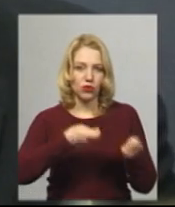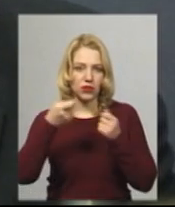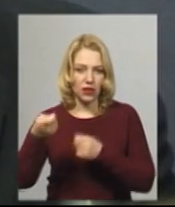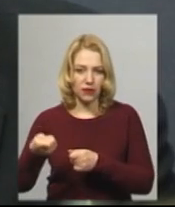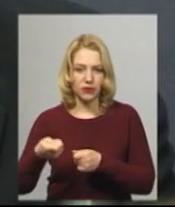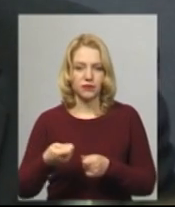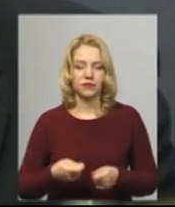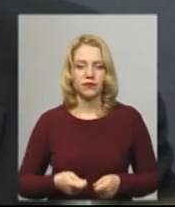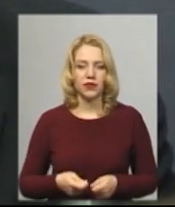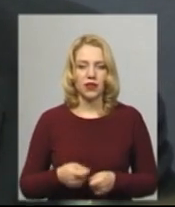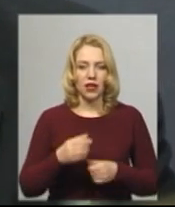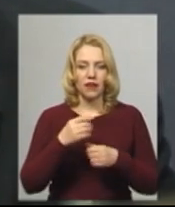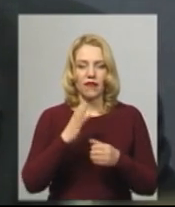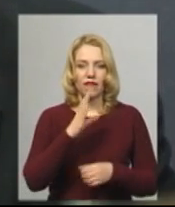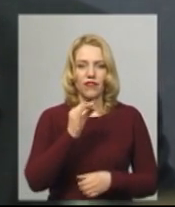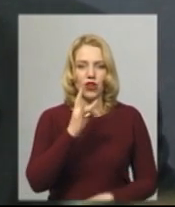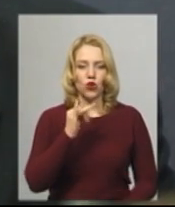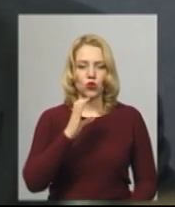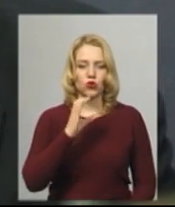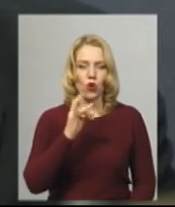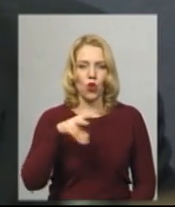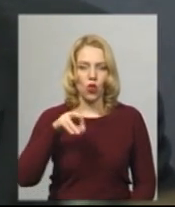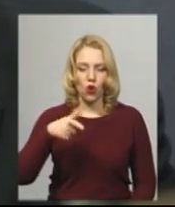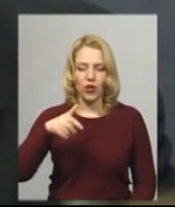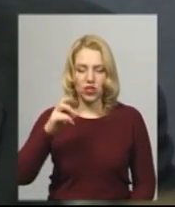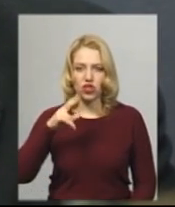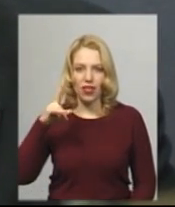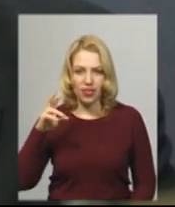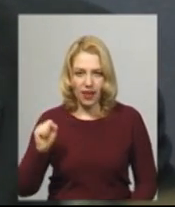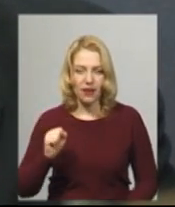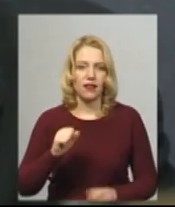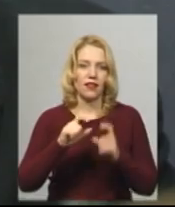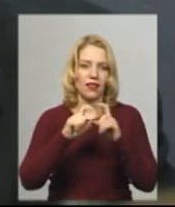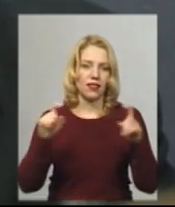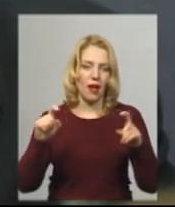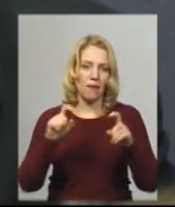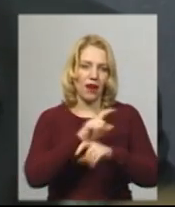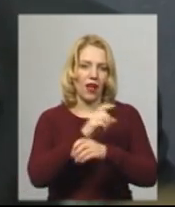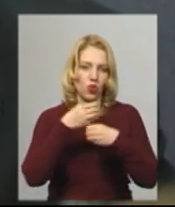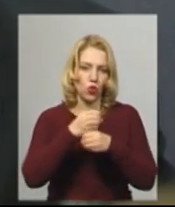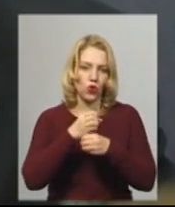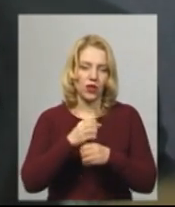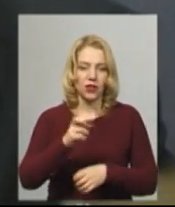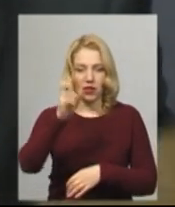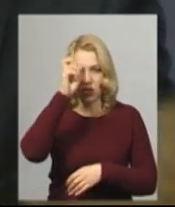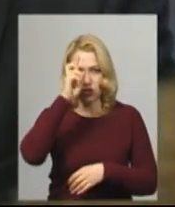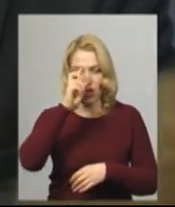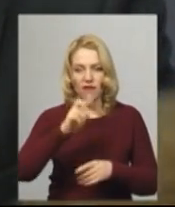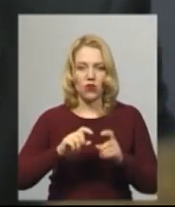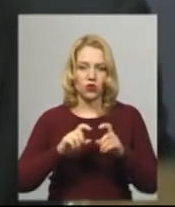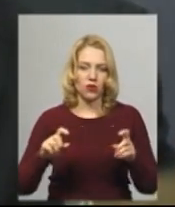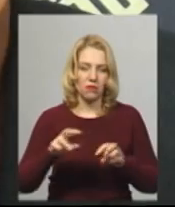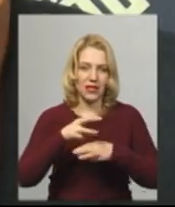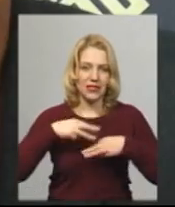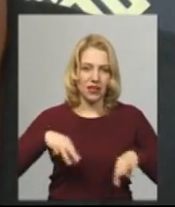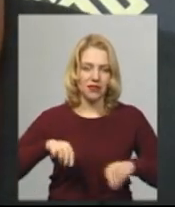вірусологічної референс-лабораторії державної установи Центр громадського здоров'я Міністерства охорони